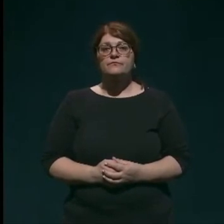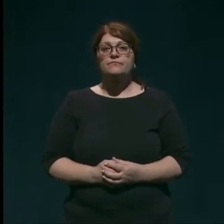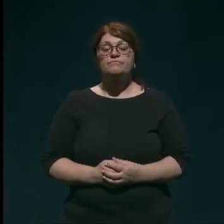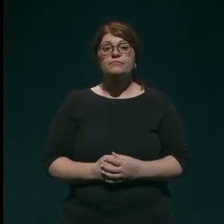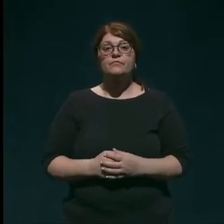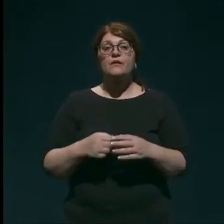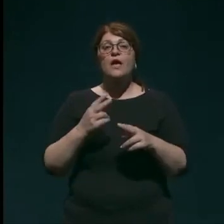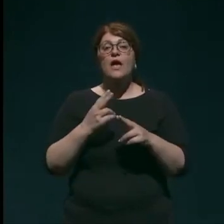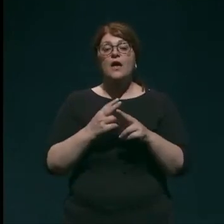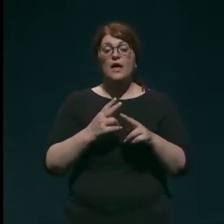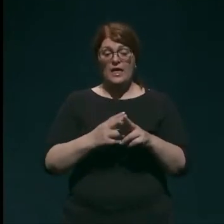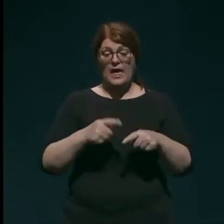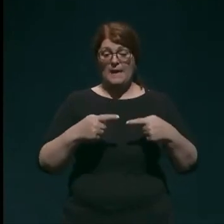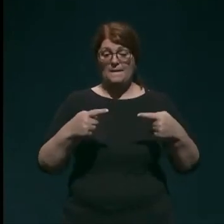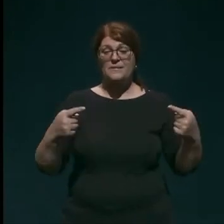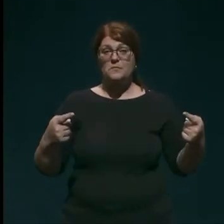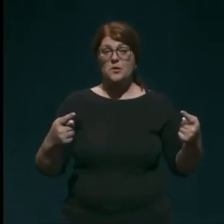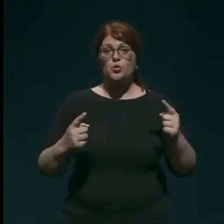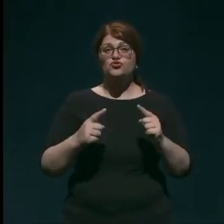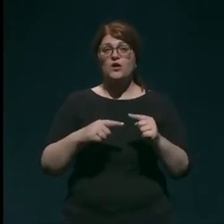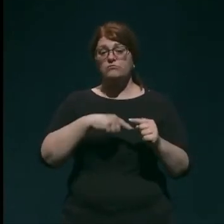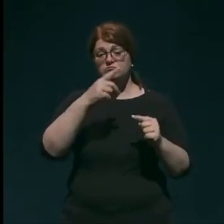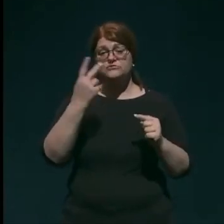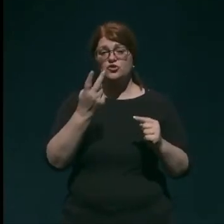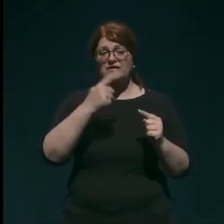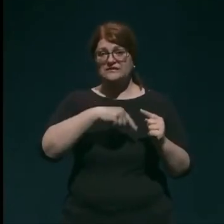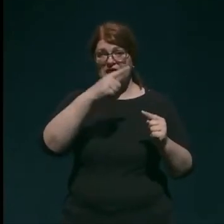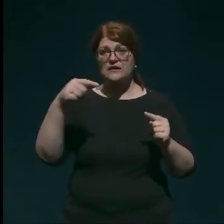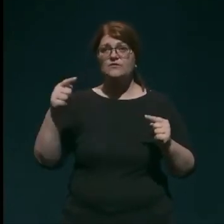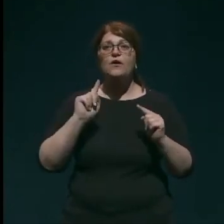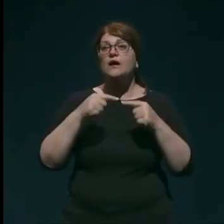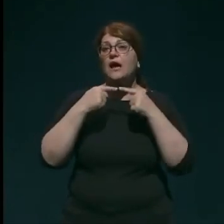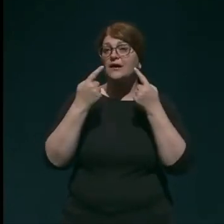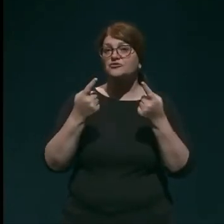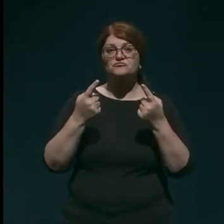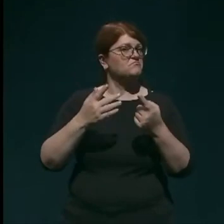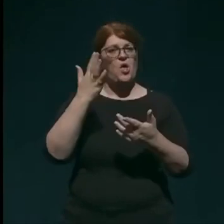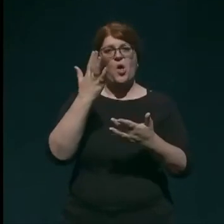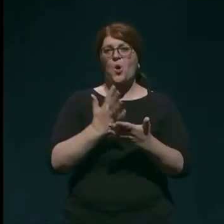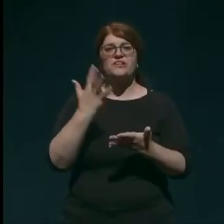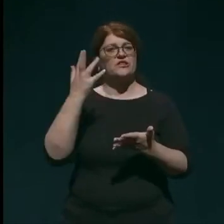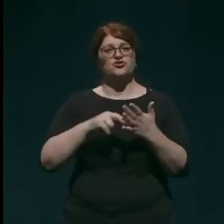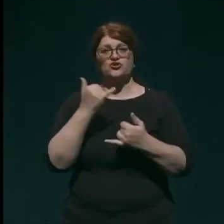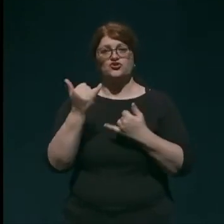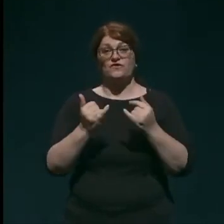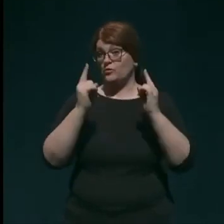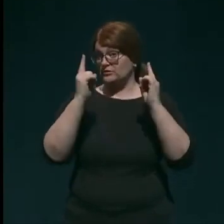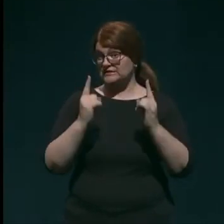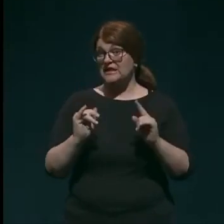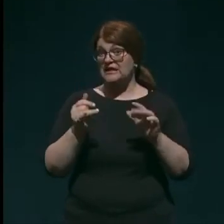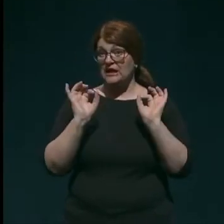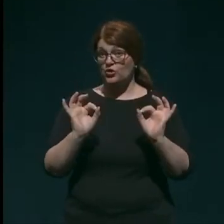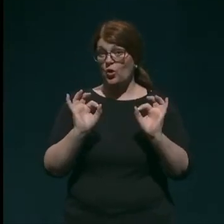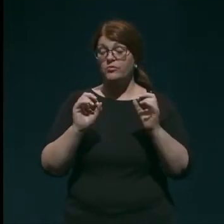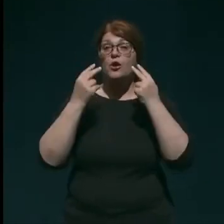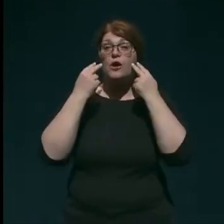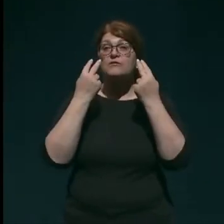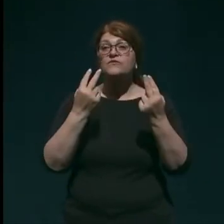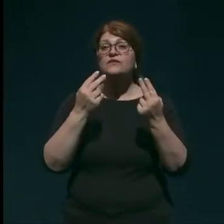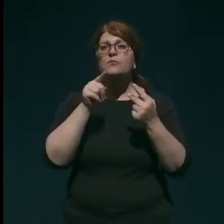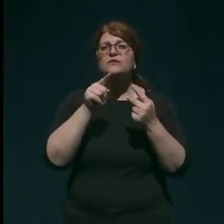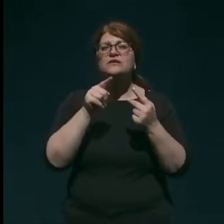Epidemiološka krivulja, slovenska, kaj reči, odlična še vedno, stanje je dobro, vidimo, da po tistem